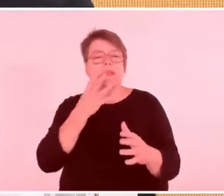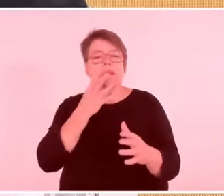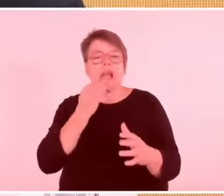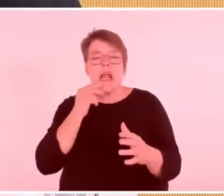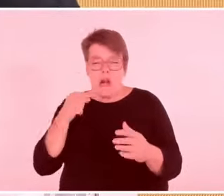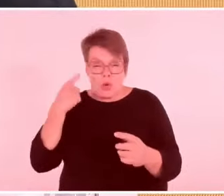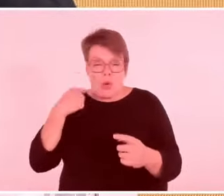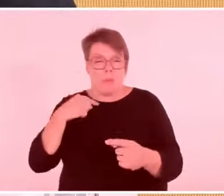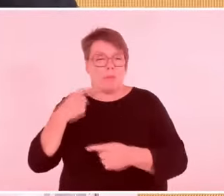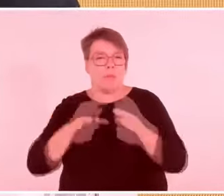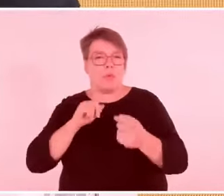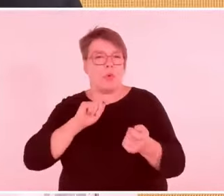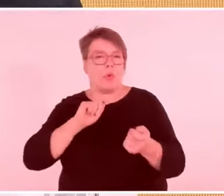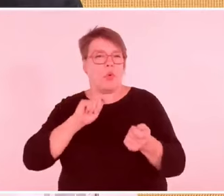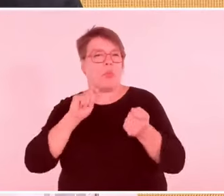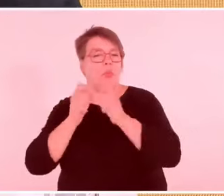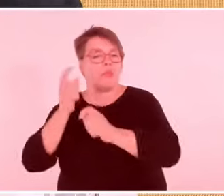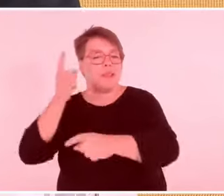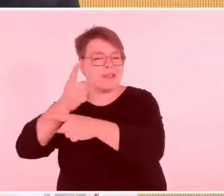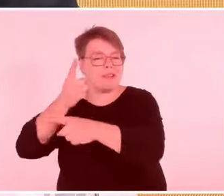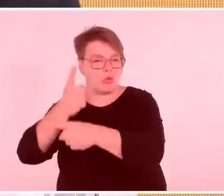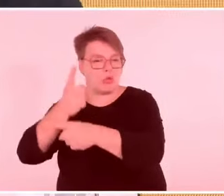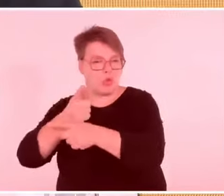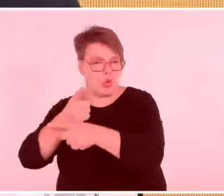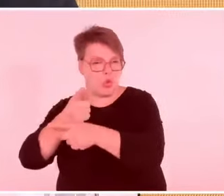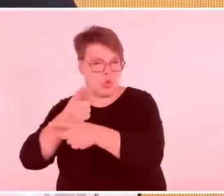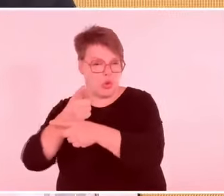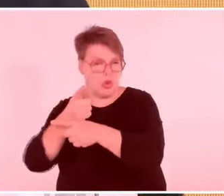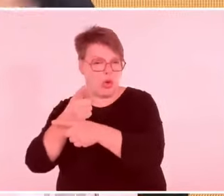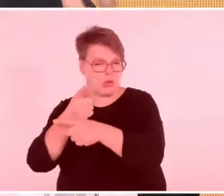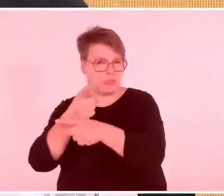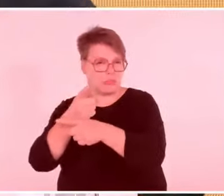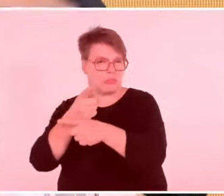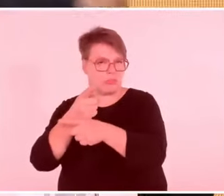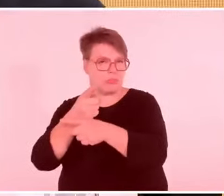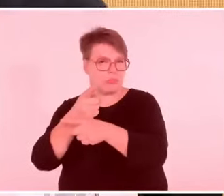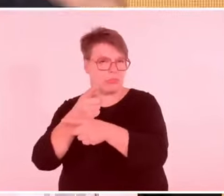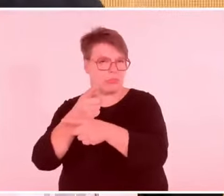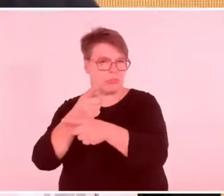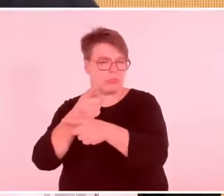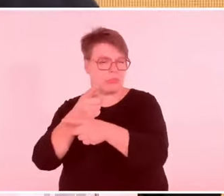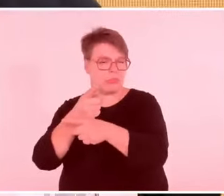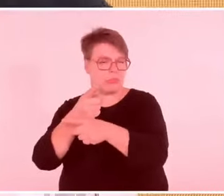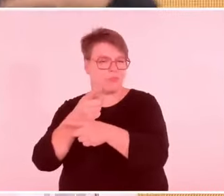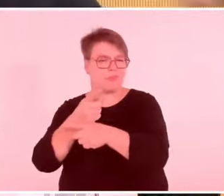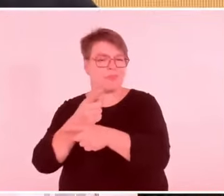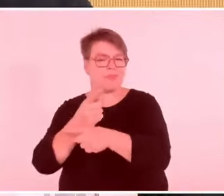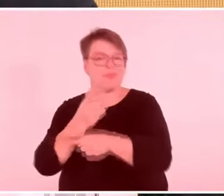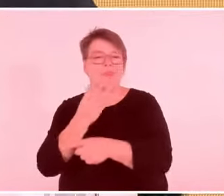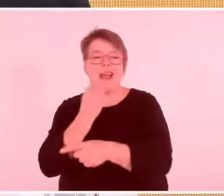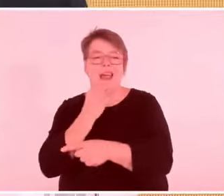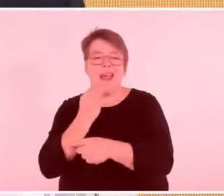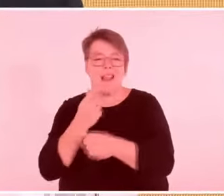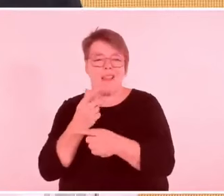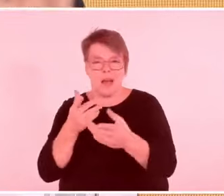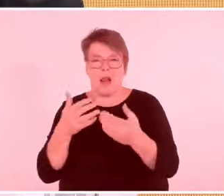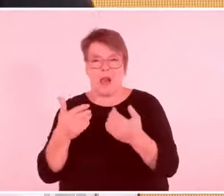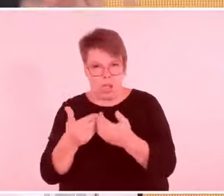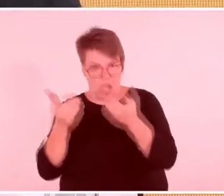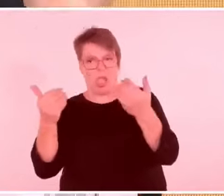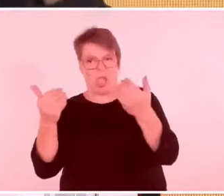der Hamas, und das ist wirklich eine Tragödie, ist diese Krise jetzt überwunden. Der